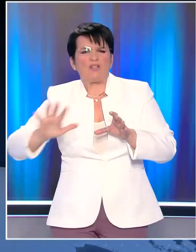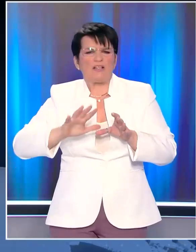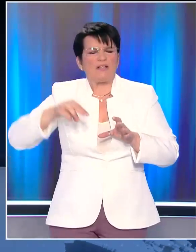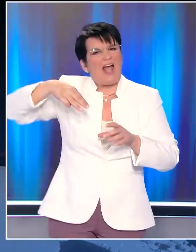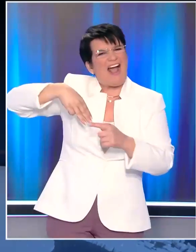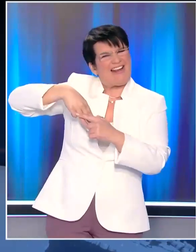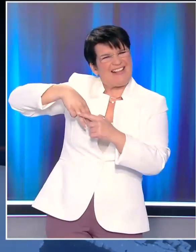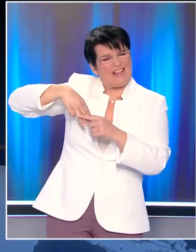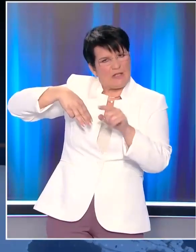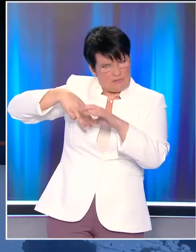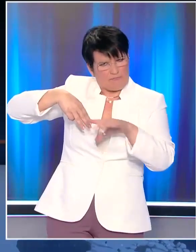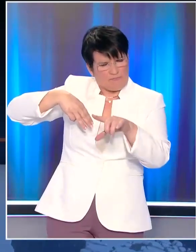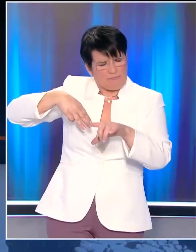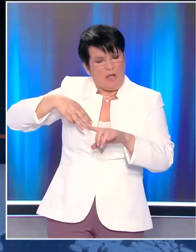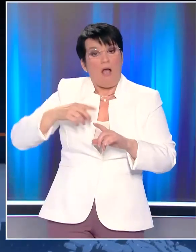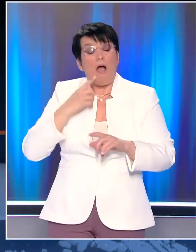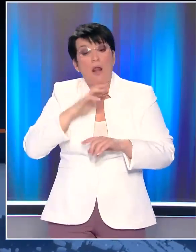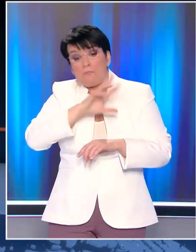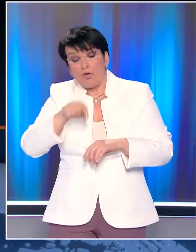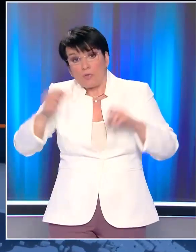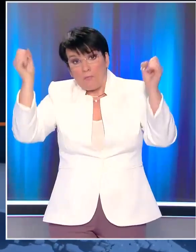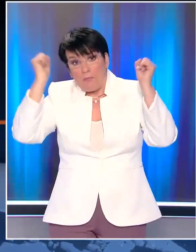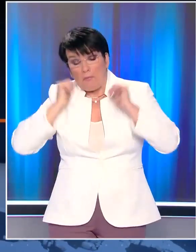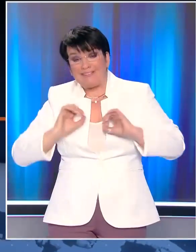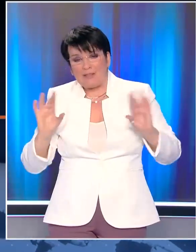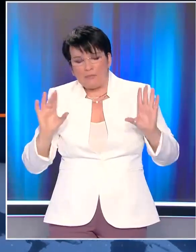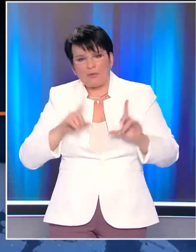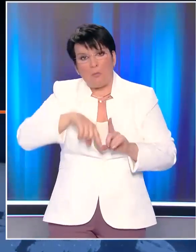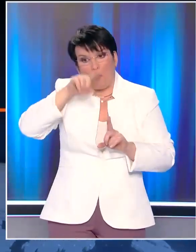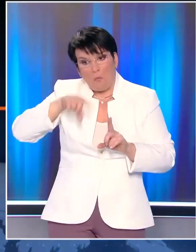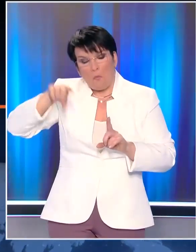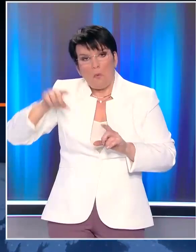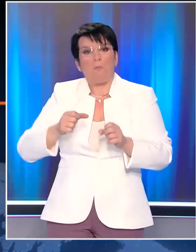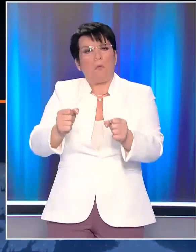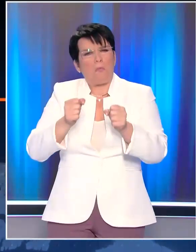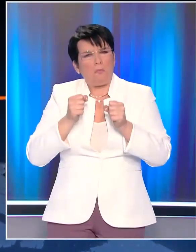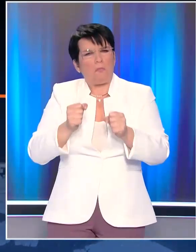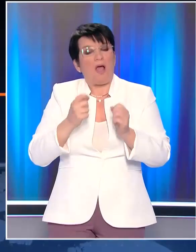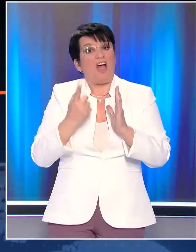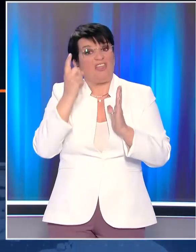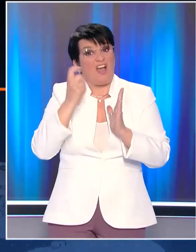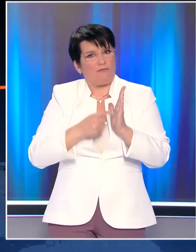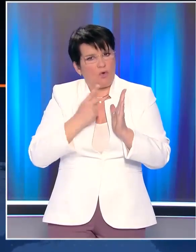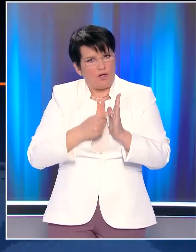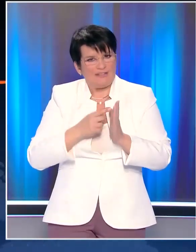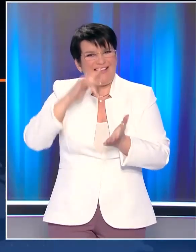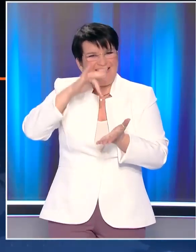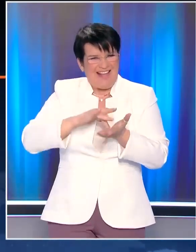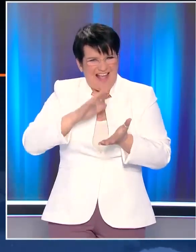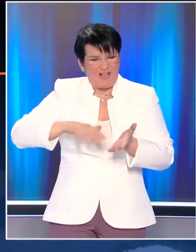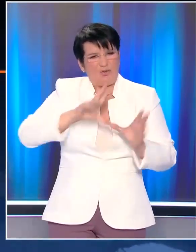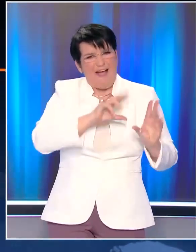Αγίου Όρους. Μέχρι στιγμής δεν έχουν αναφερθεί ζημιές ενώ έχουν καταγραφεί πάνω από 10 μετασυσμοί. Η θέση του επικέντρου